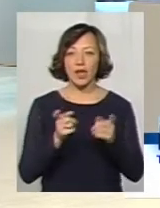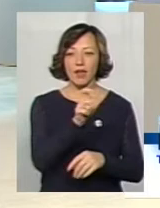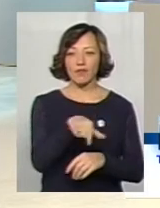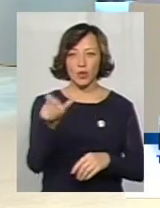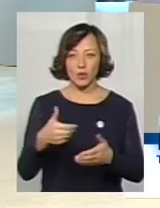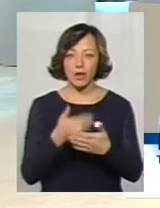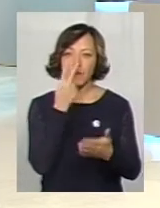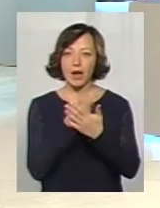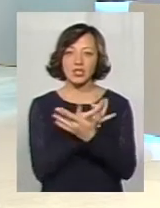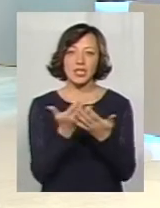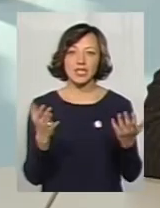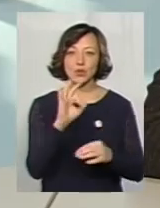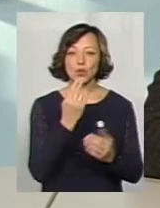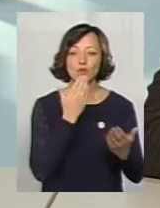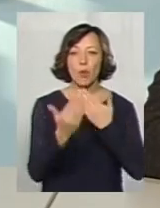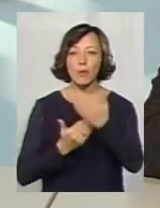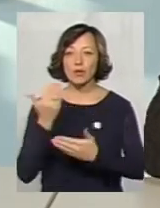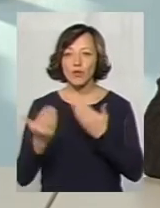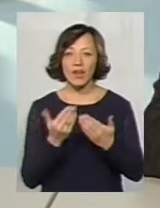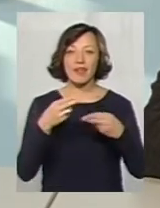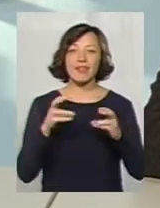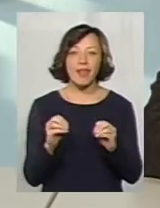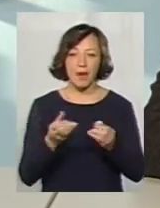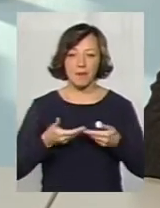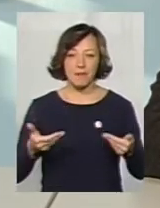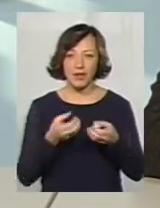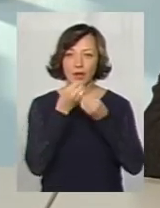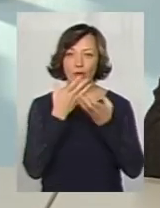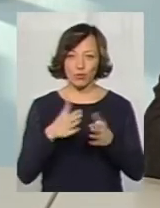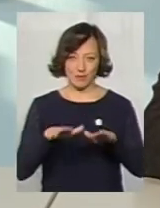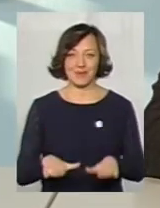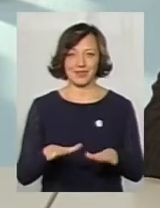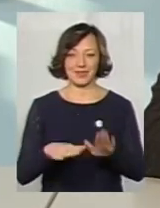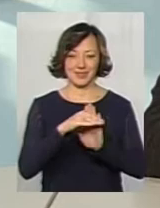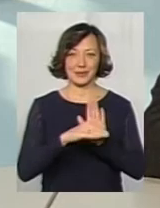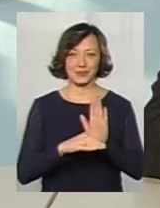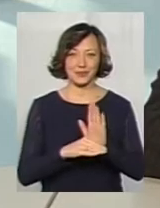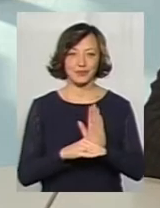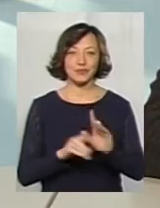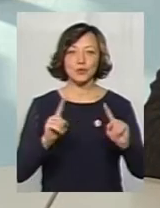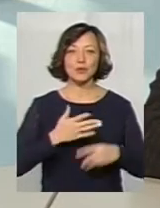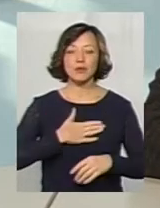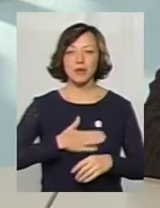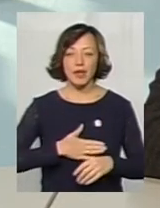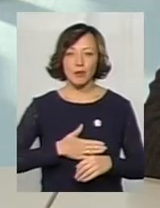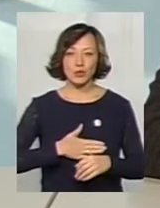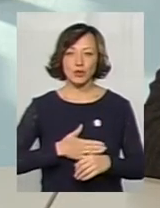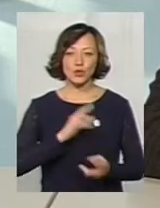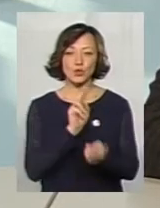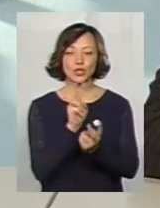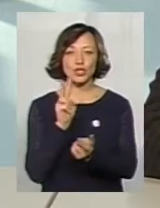мешканців, бачити різні соціологічні опитування, де ми на хорошому рахунку. Дуже приємно, власне,